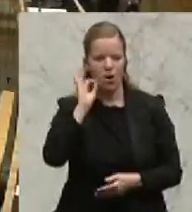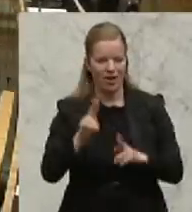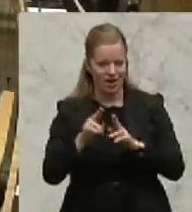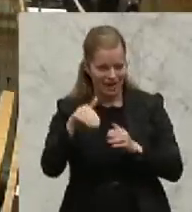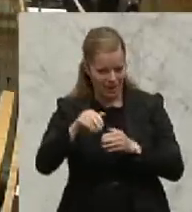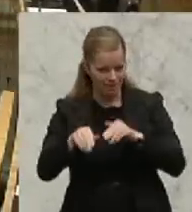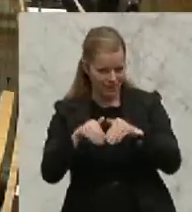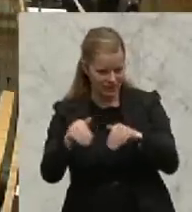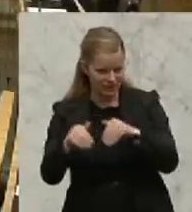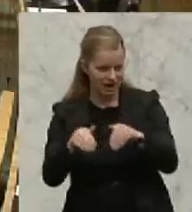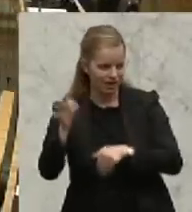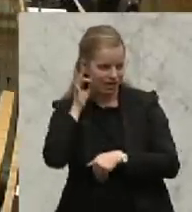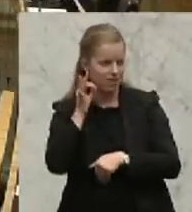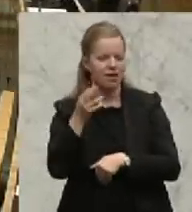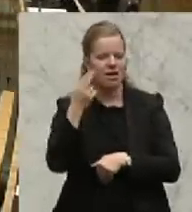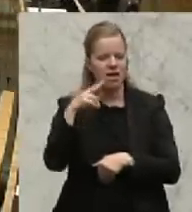Unheil angerichtet. Daher fordert Kogler, retten